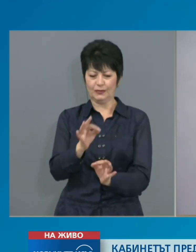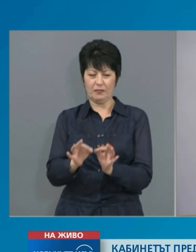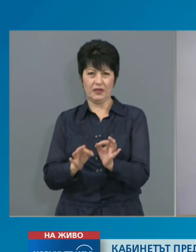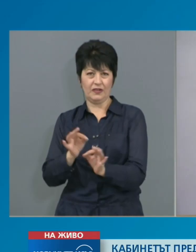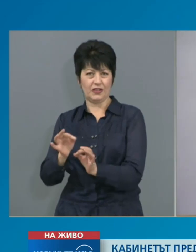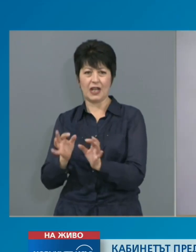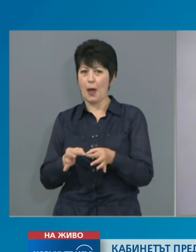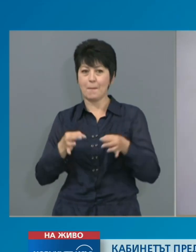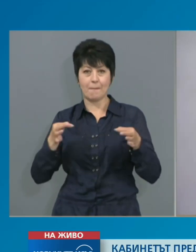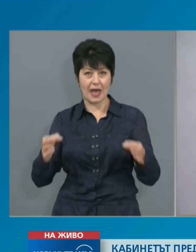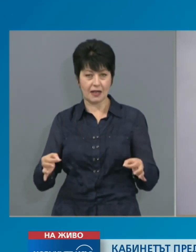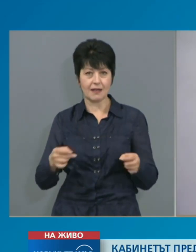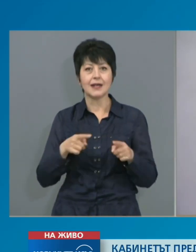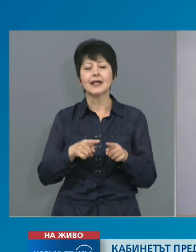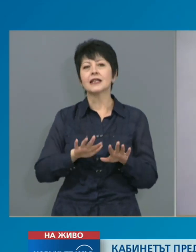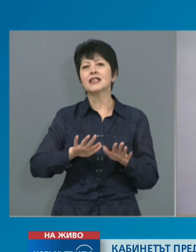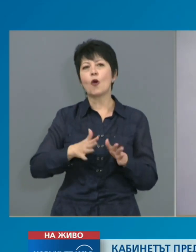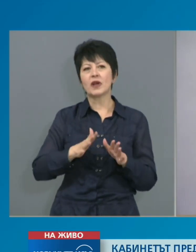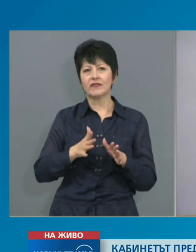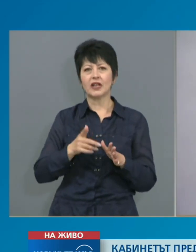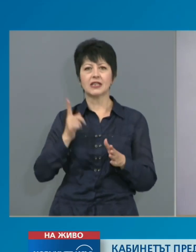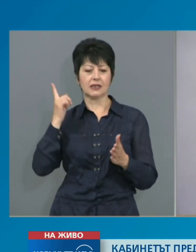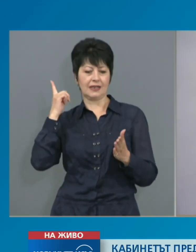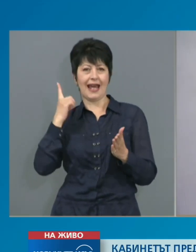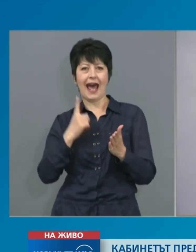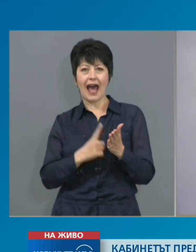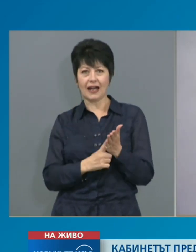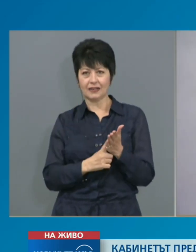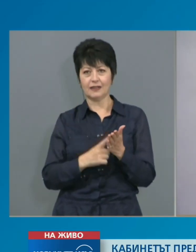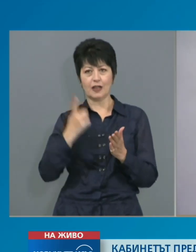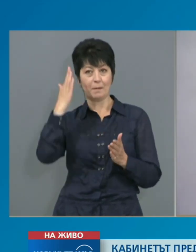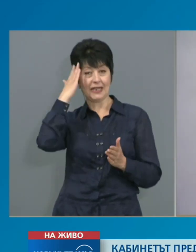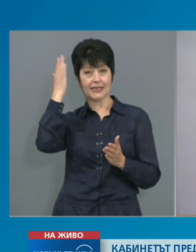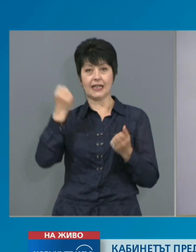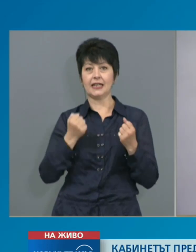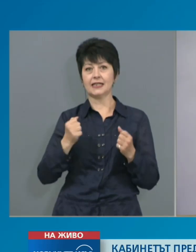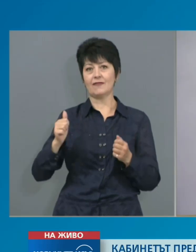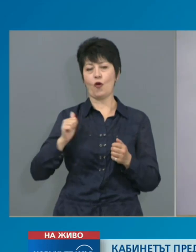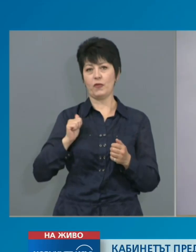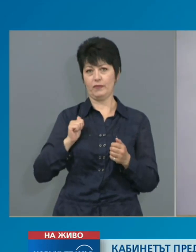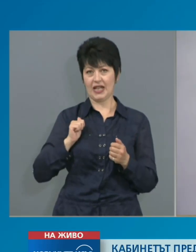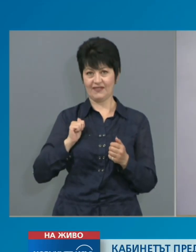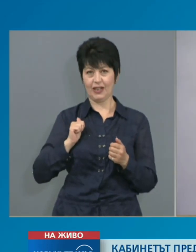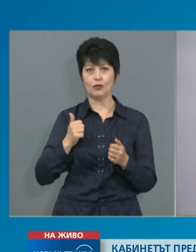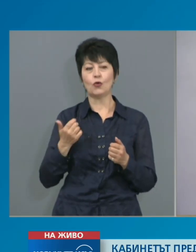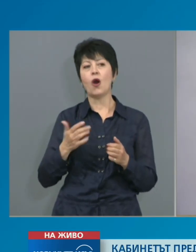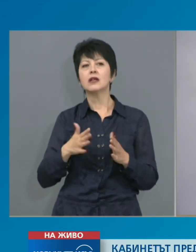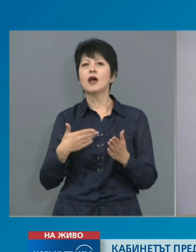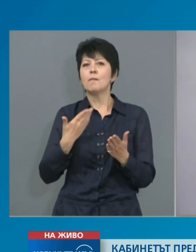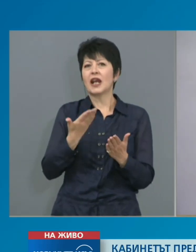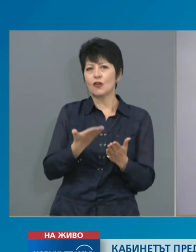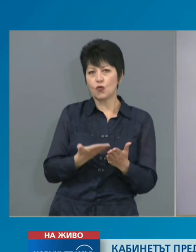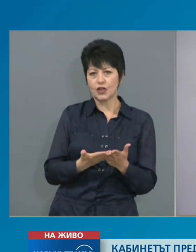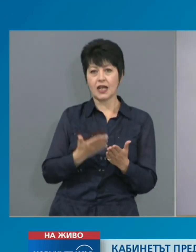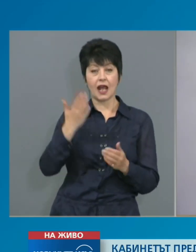да се определят с акт на министра на здравоопазването по предложение на главния